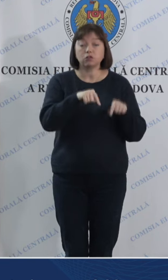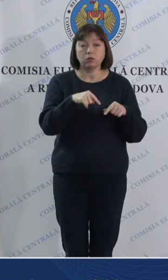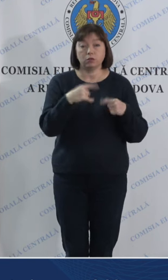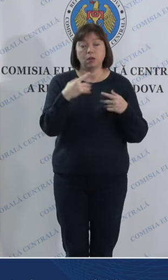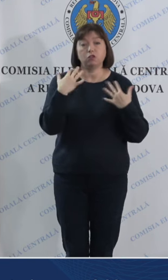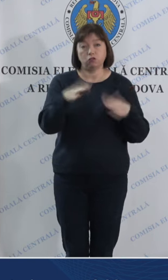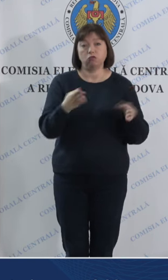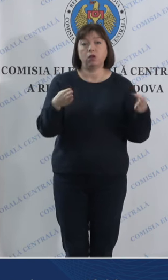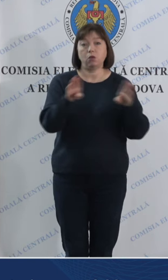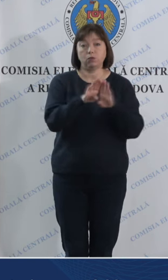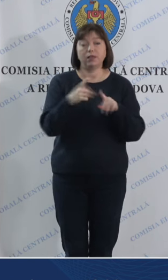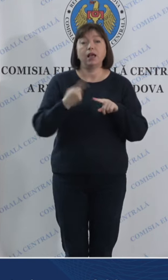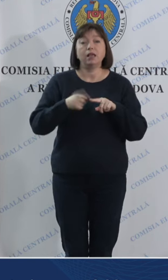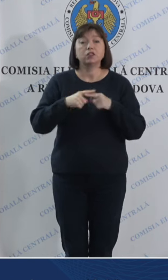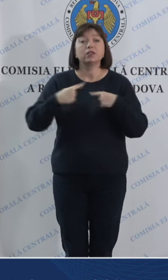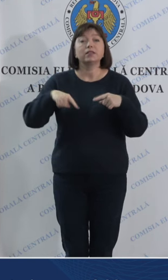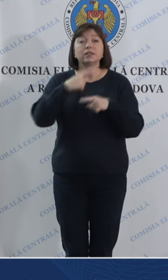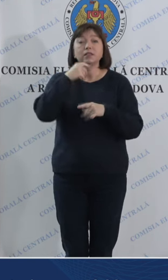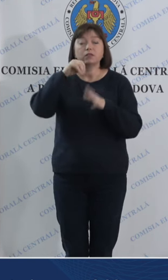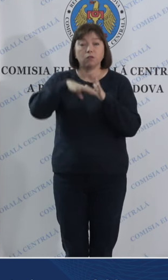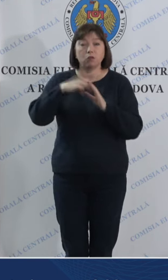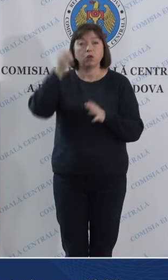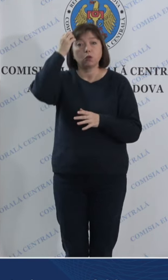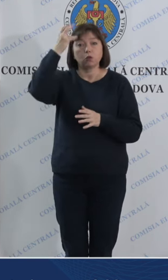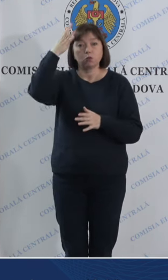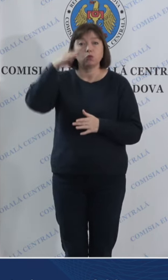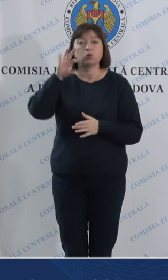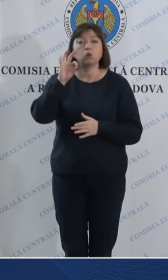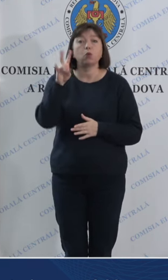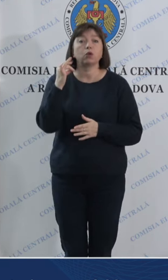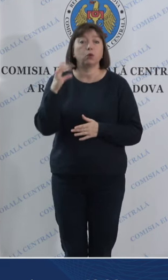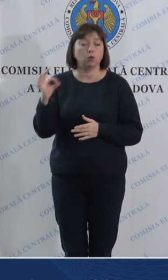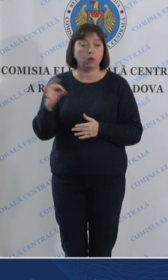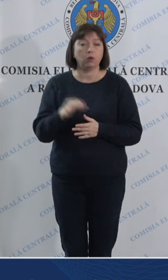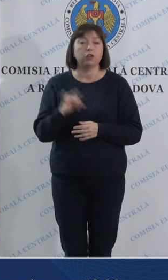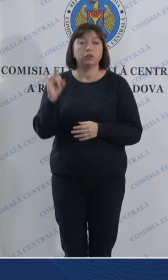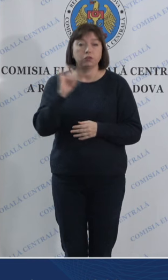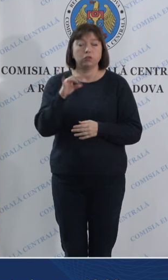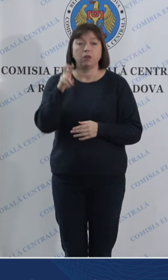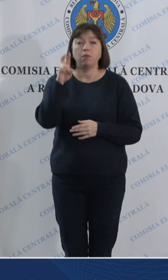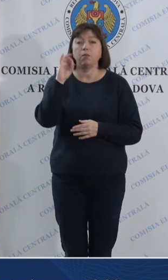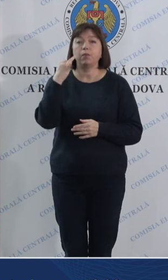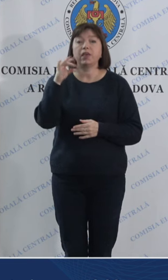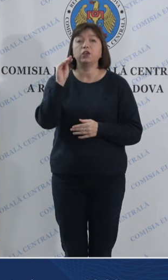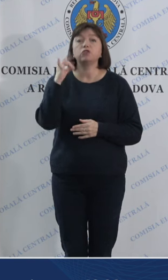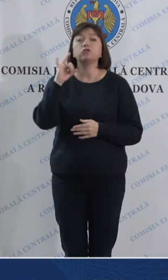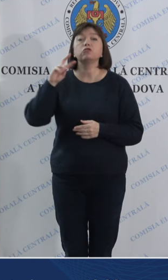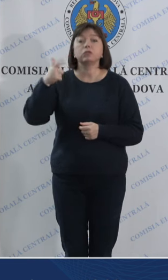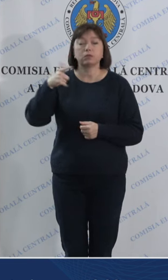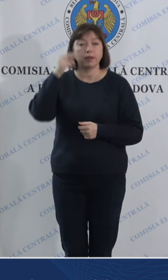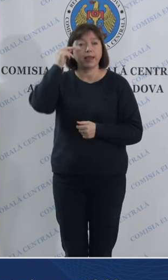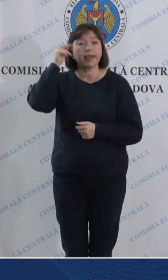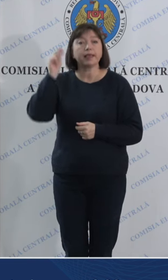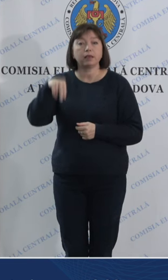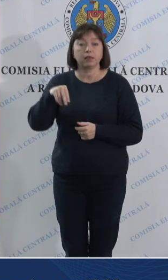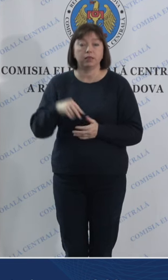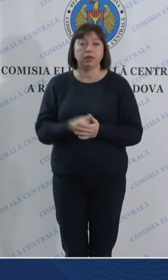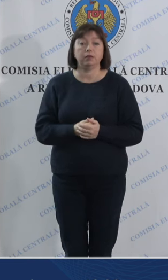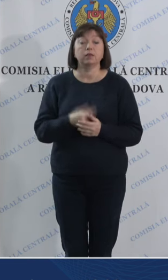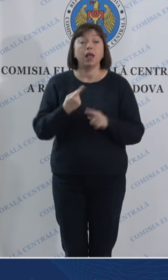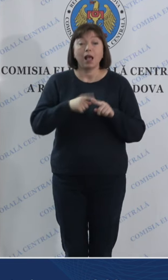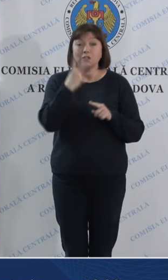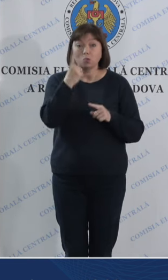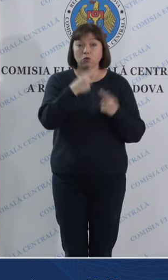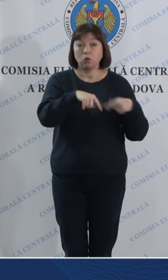închis, vorbind de secțiile de votare din Tokyo, Japonia, și Beijing, din Republica Populară Chineză, în